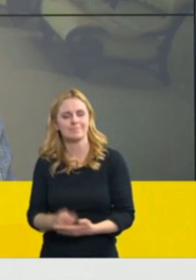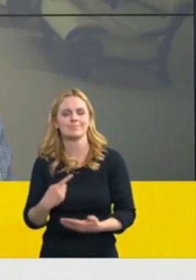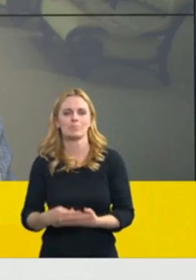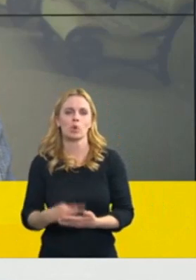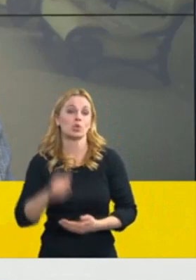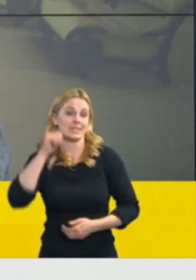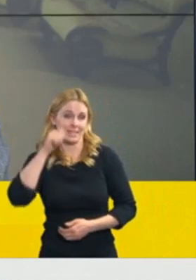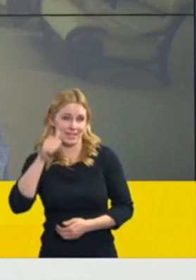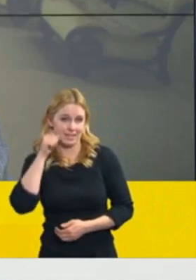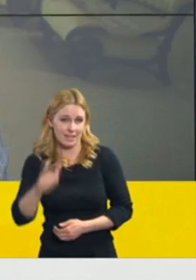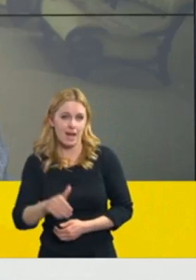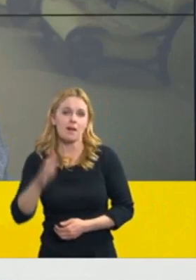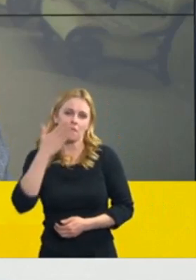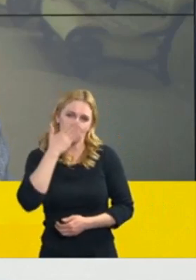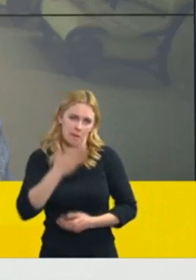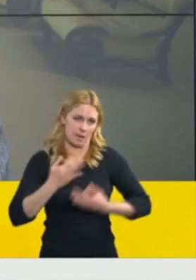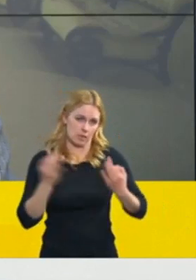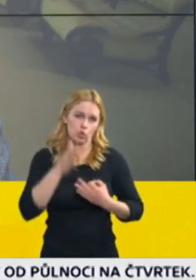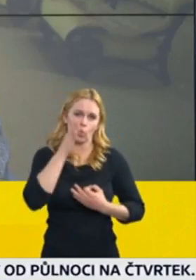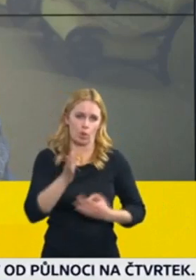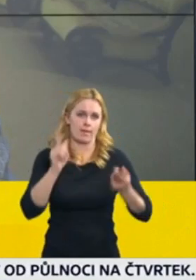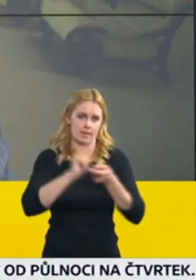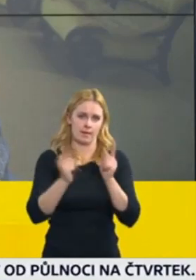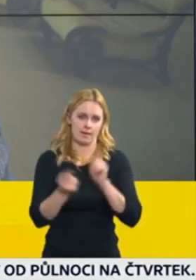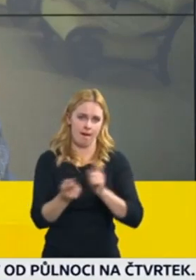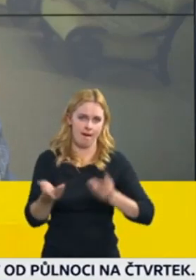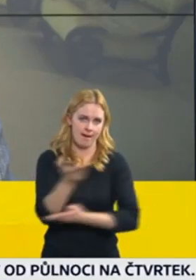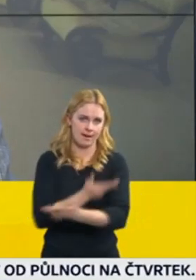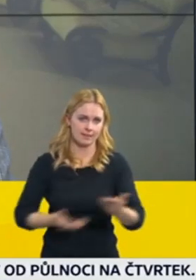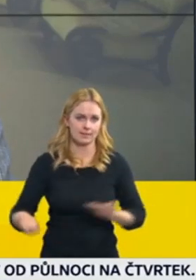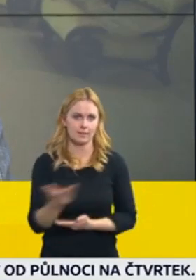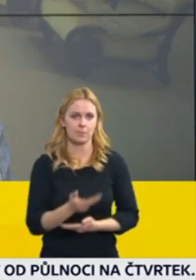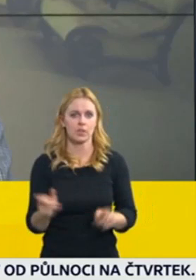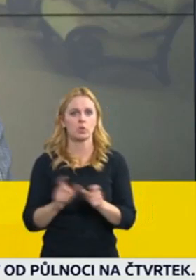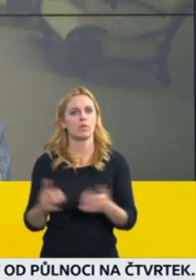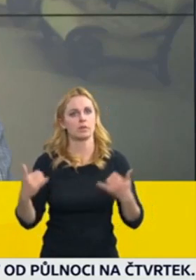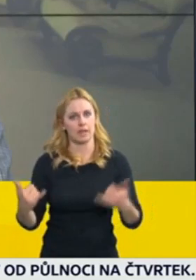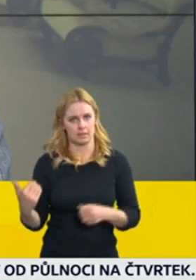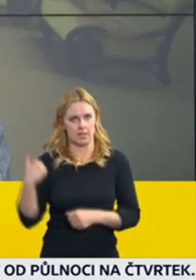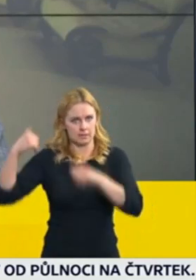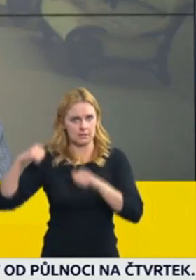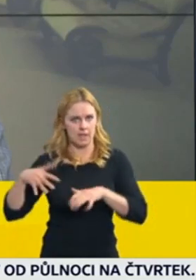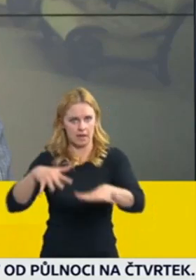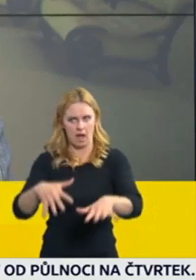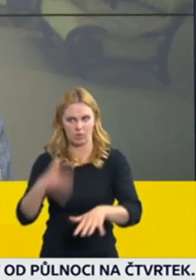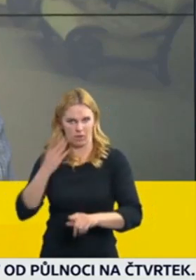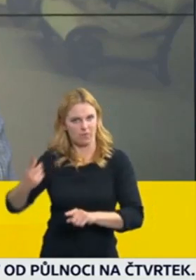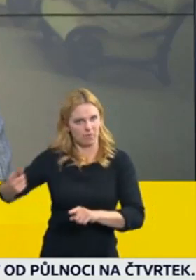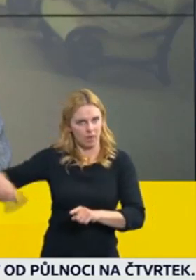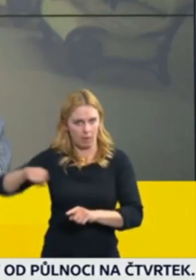neplatí to tak, že senátoři z opozičních stran vysílejí signály, že jsou připraveni ten zákon vrátit poslanecké sněmovně.